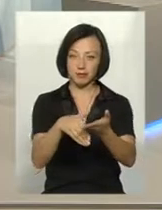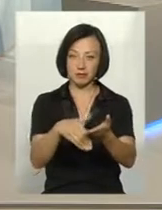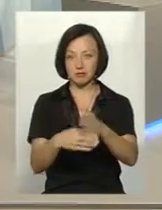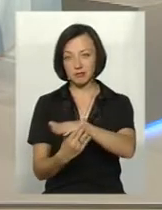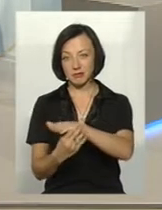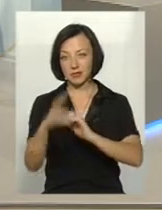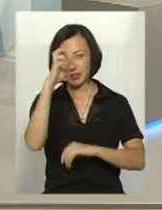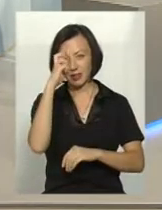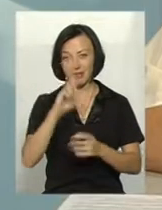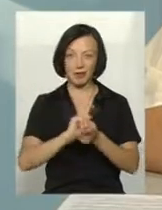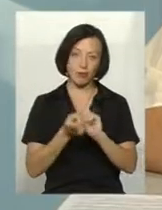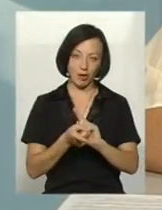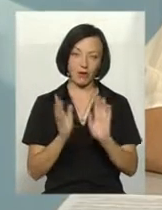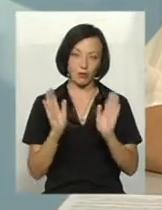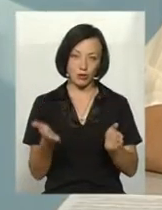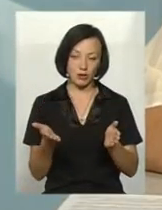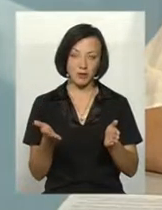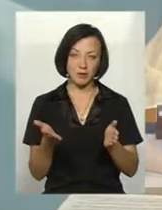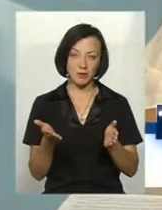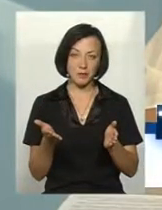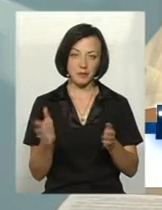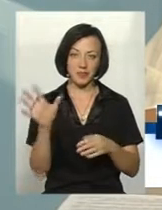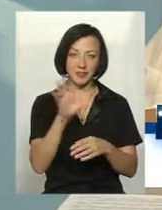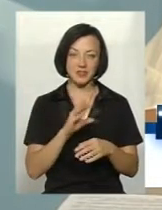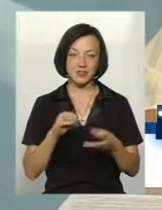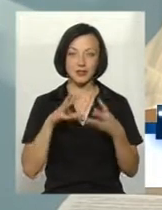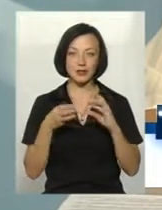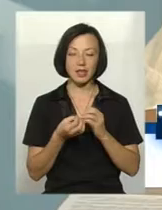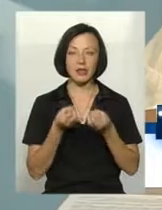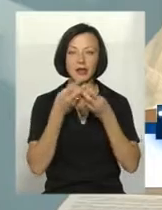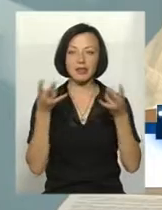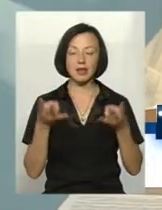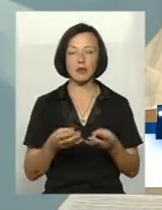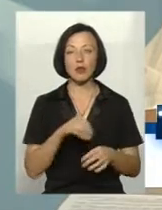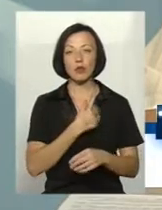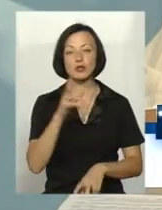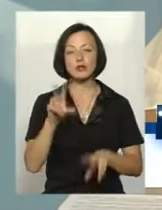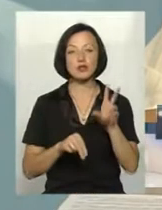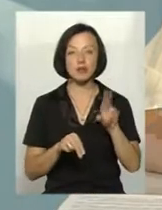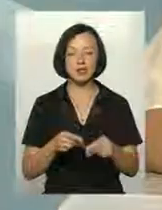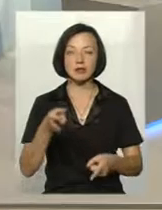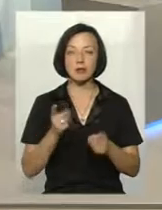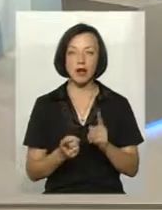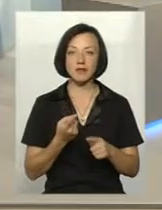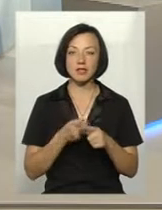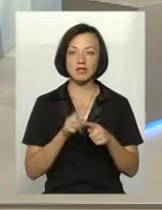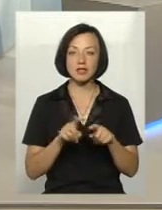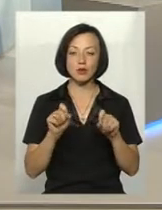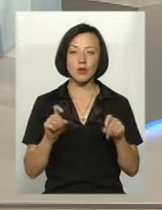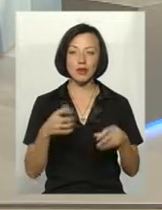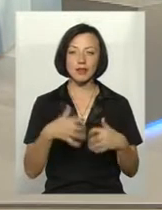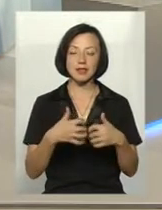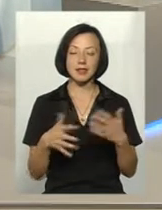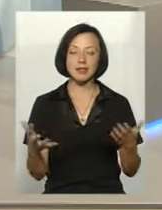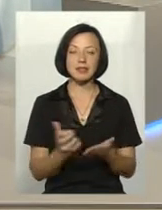чи навпаки тоді буде так треба Хочеться сподіватися що справді та золота середина